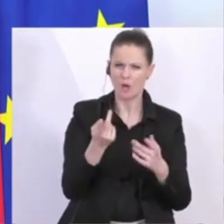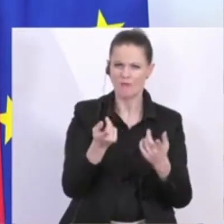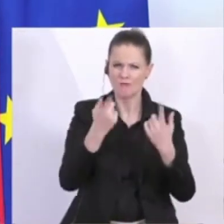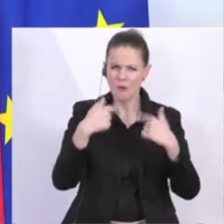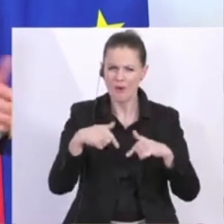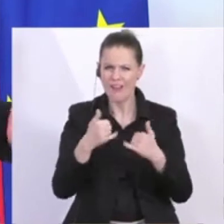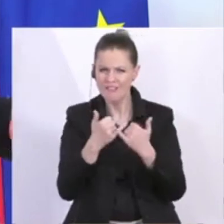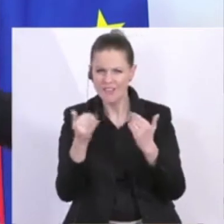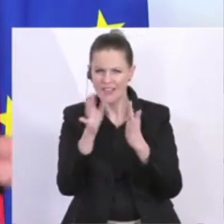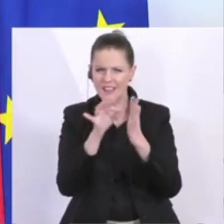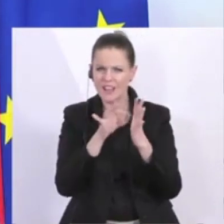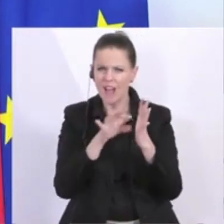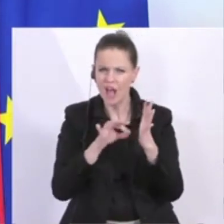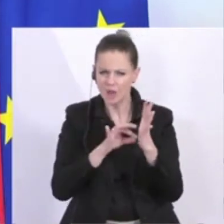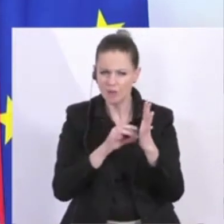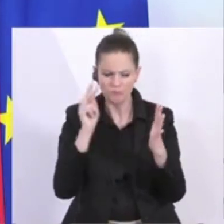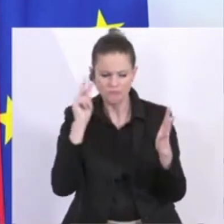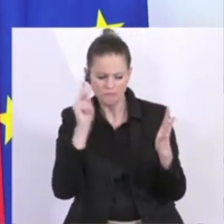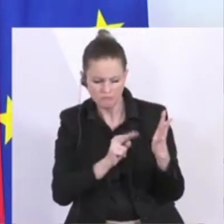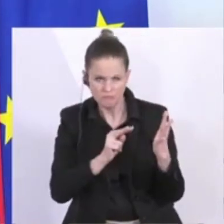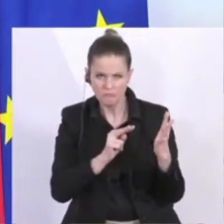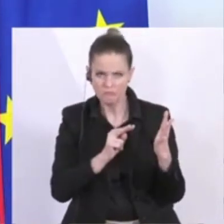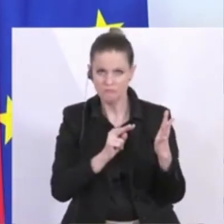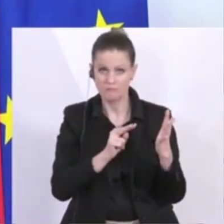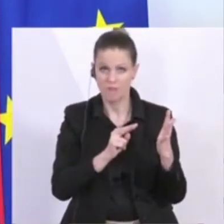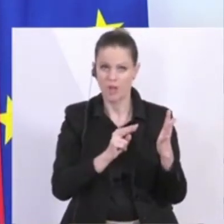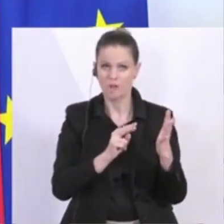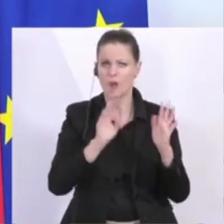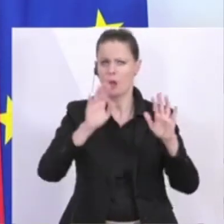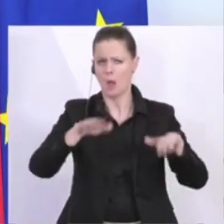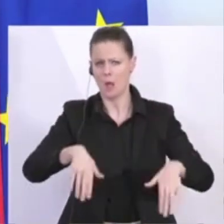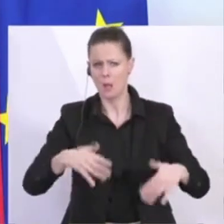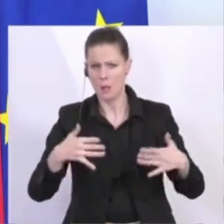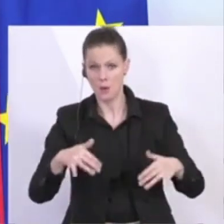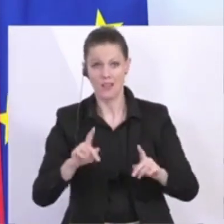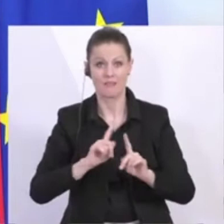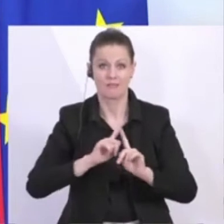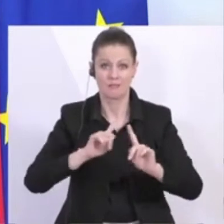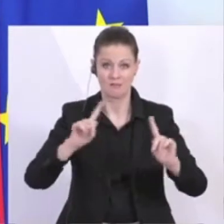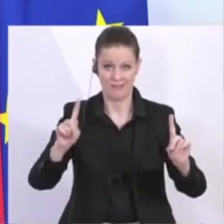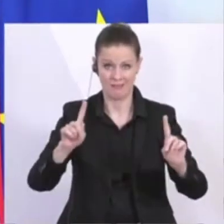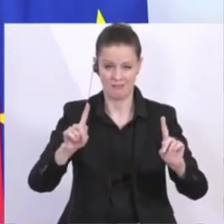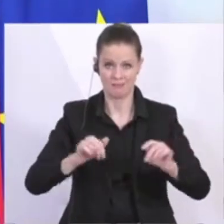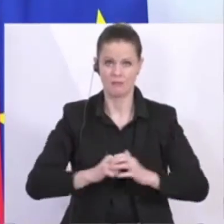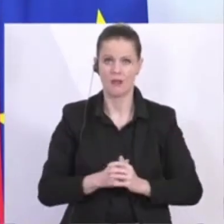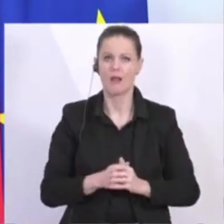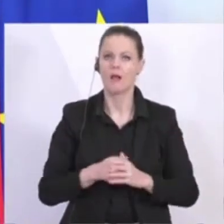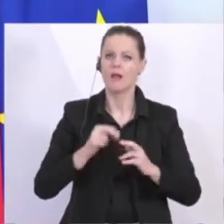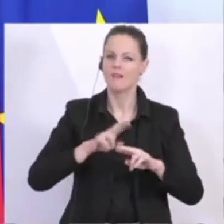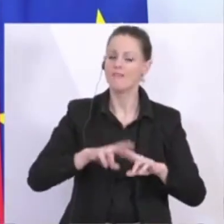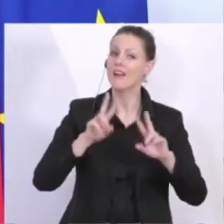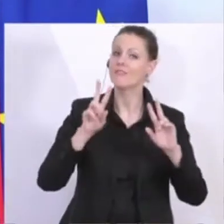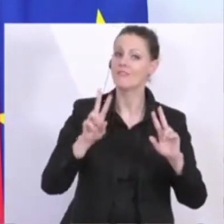angekündigt und da ist kein Grund zu besonderer Entwarnung. Wenn das aber so ist, wenn das aber so ist, ist